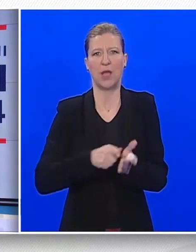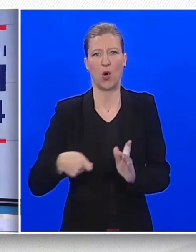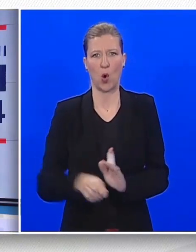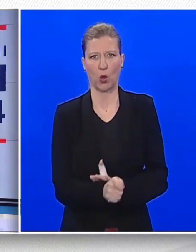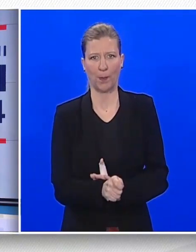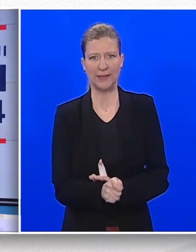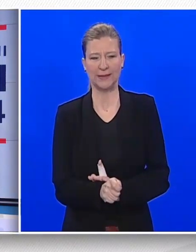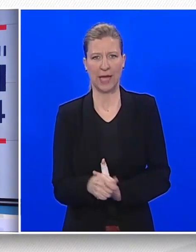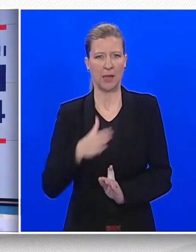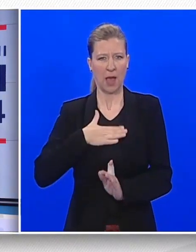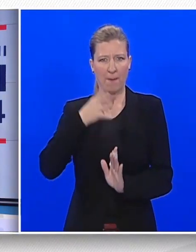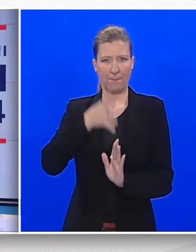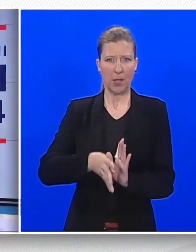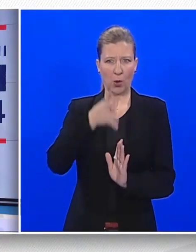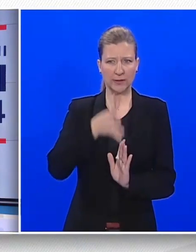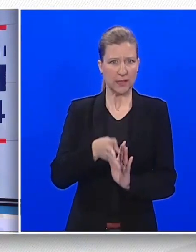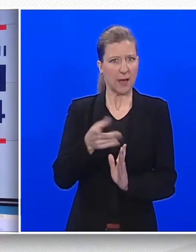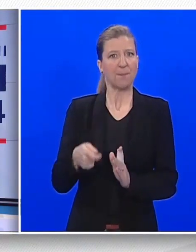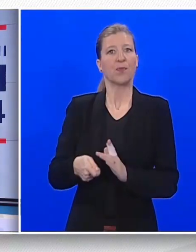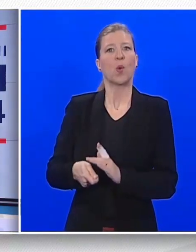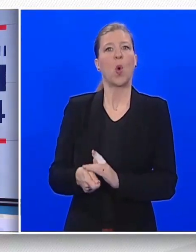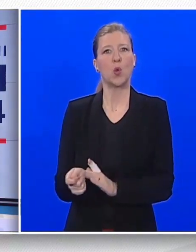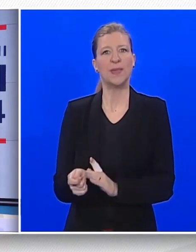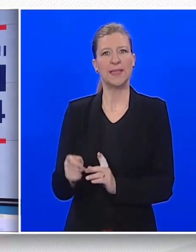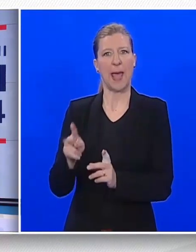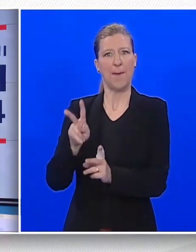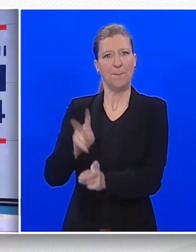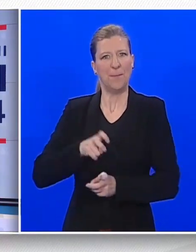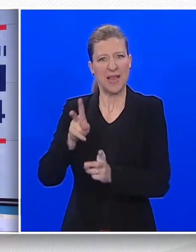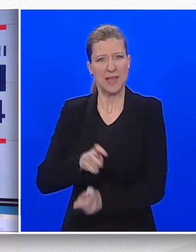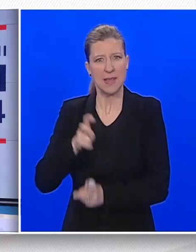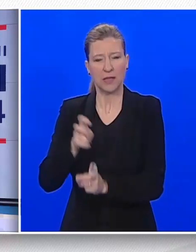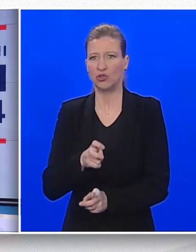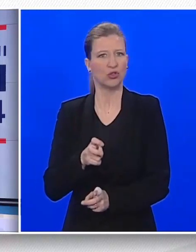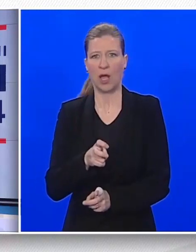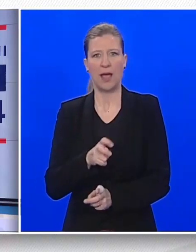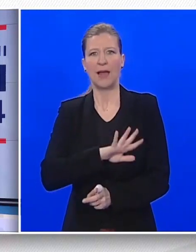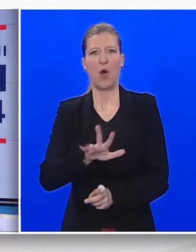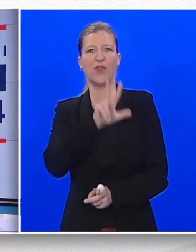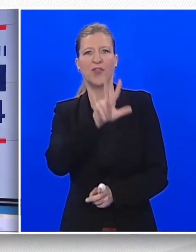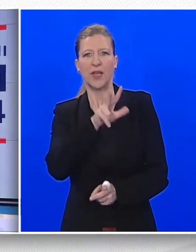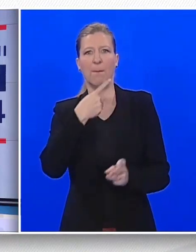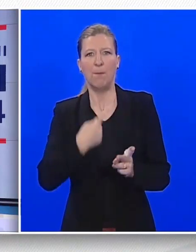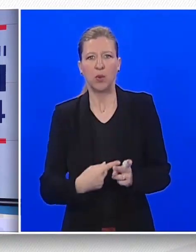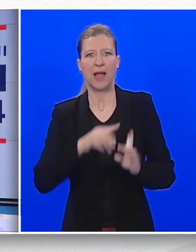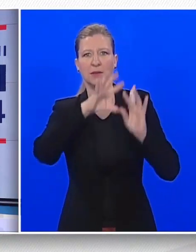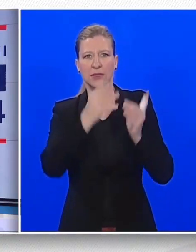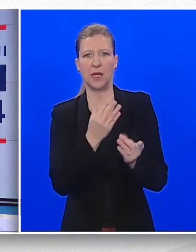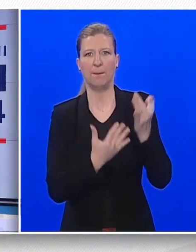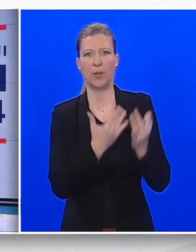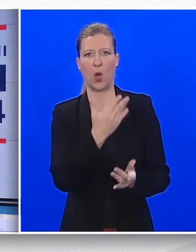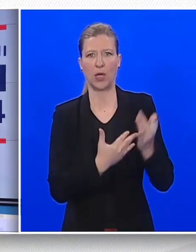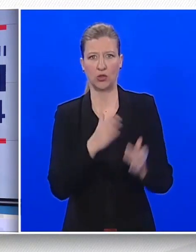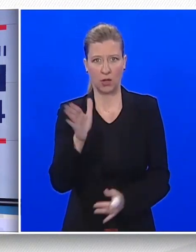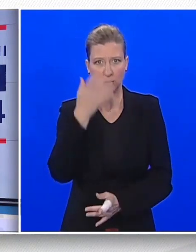procenama korupcija nam je odnjela ili tuđi džepovi su se napunili sa tri godišnja proračuna. Zamislite koliko je mirovina